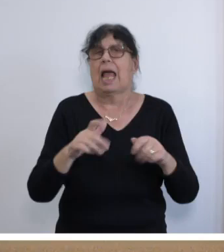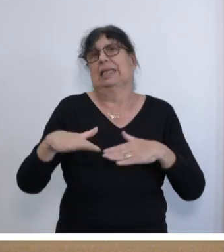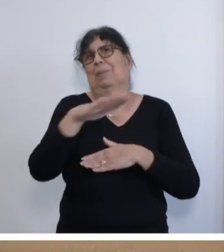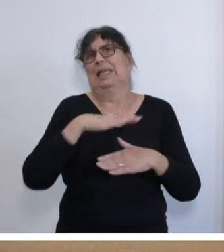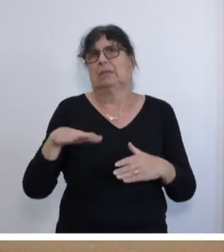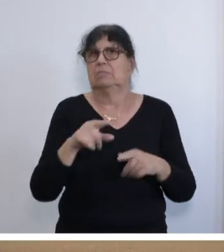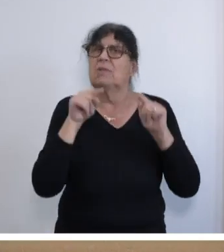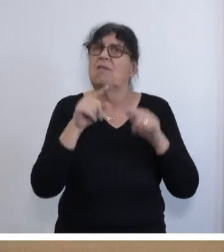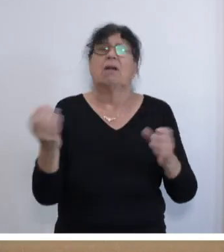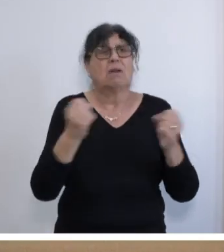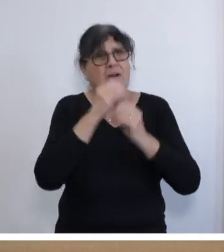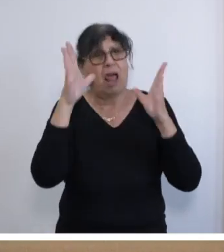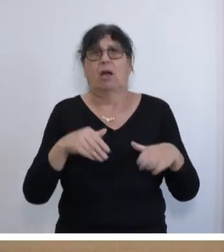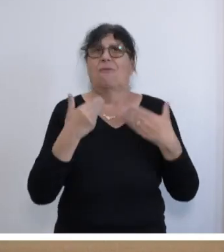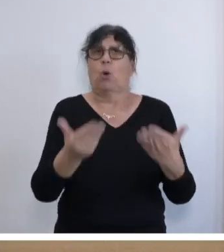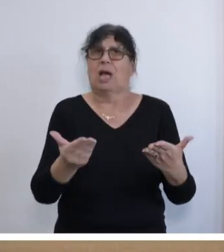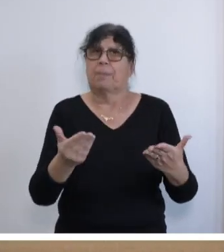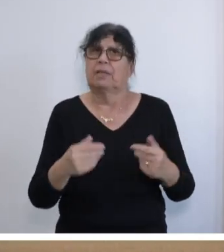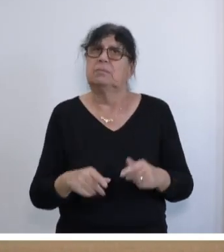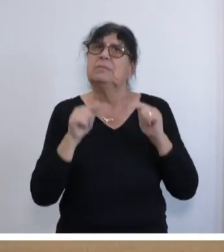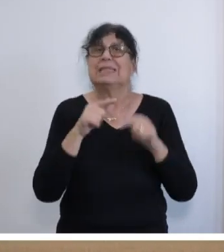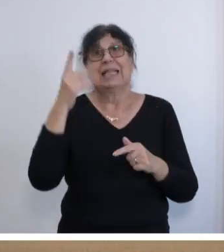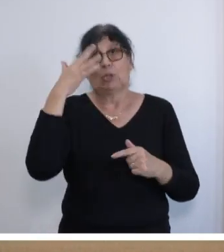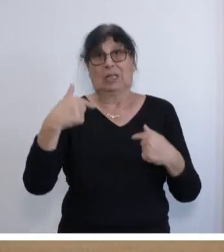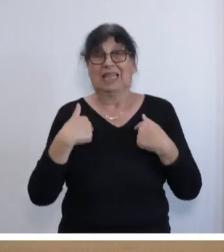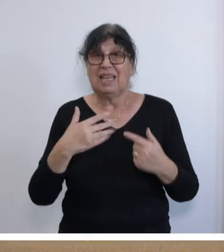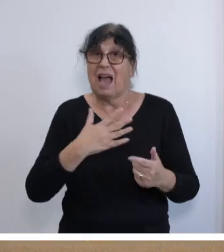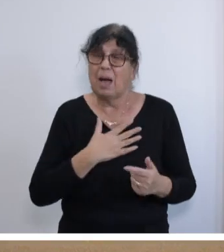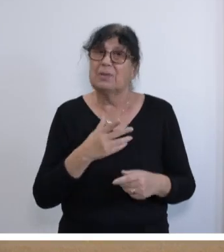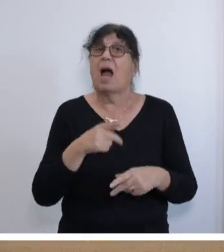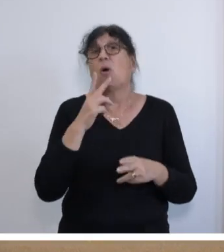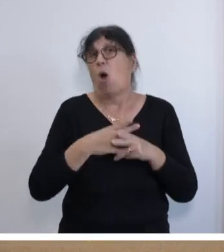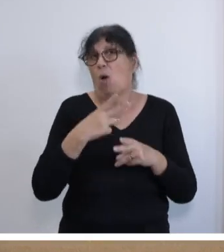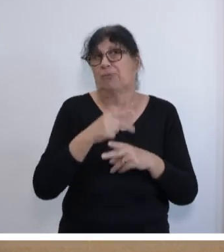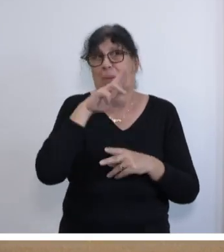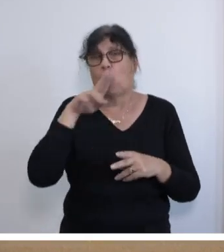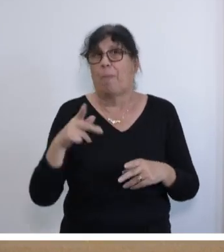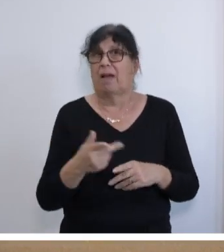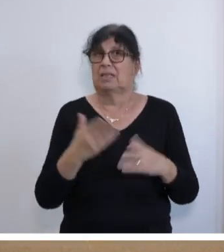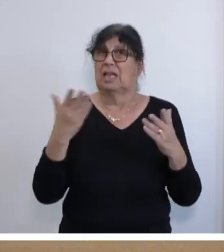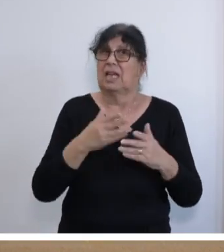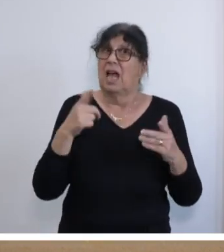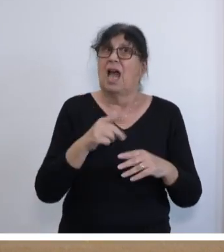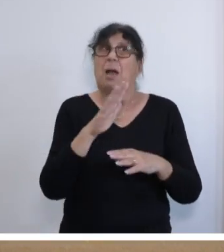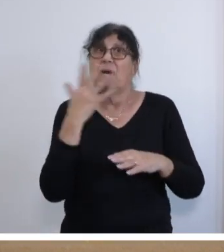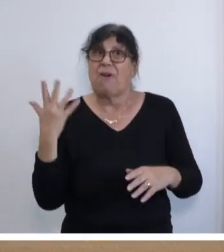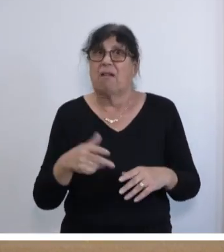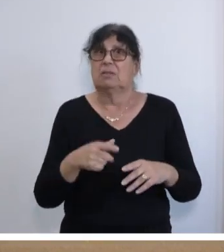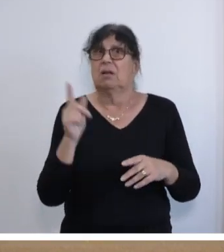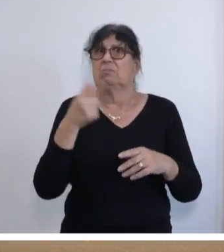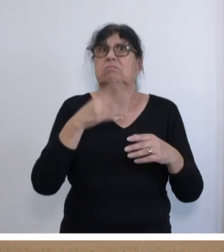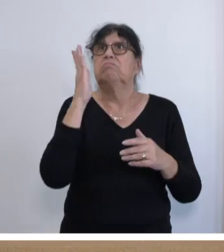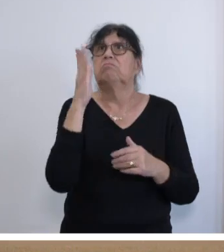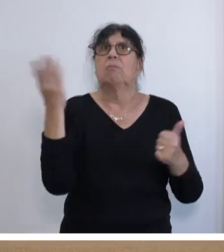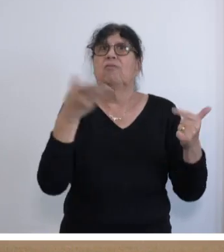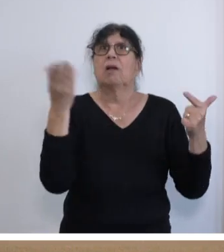Und das war eine sehr klare Vorgabe, weil die Sorge, die ich habe, und das habe ich oft beobachtet, was hier für Schneisen in den Wald hineingeschlagen werden, die nie wieder